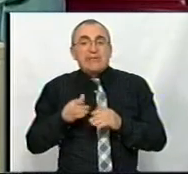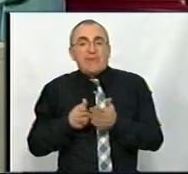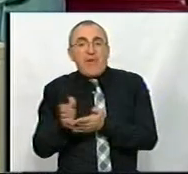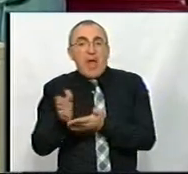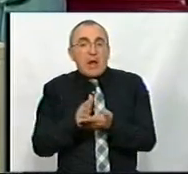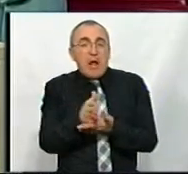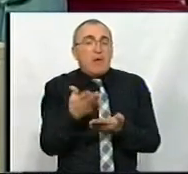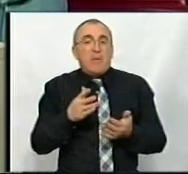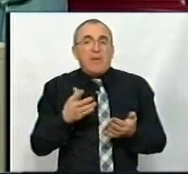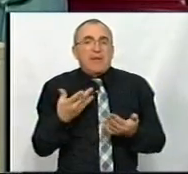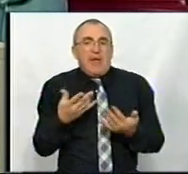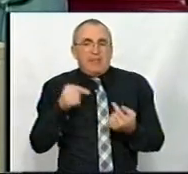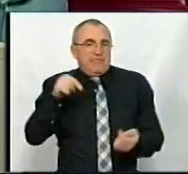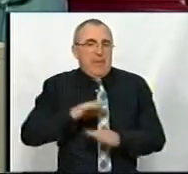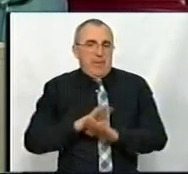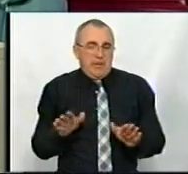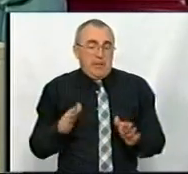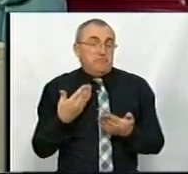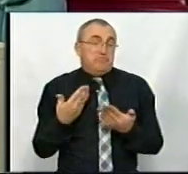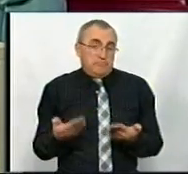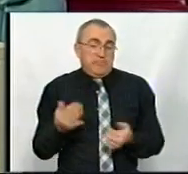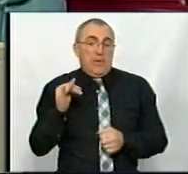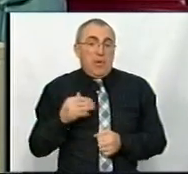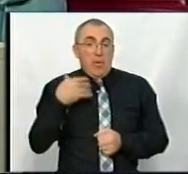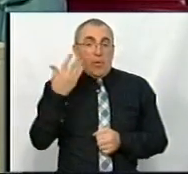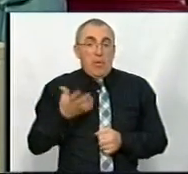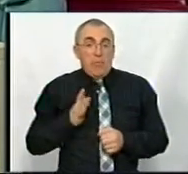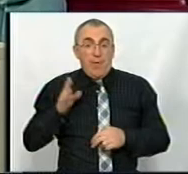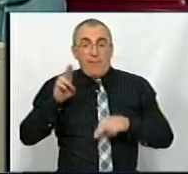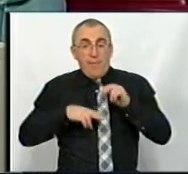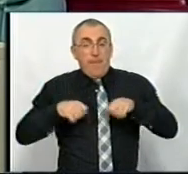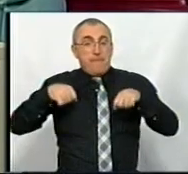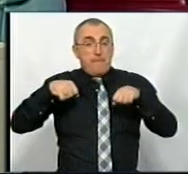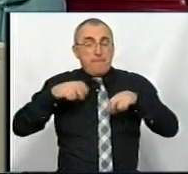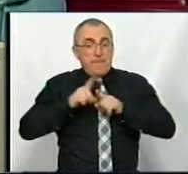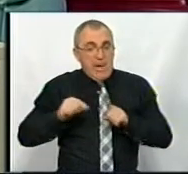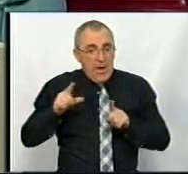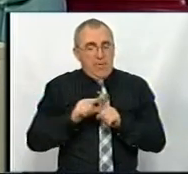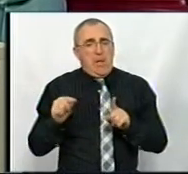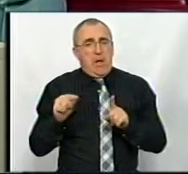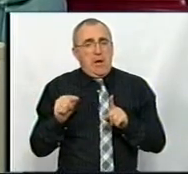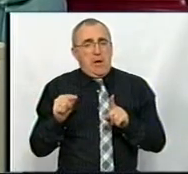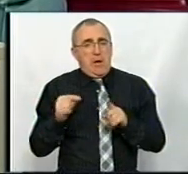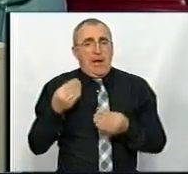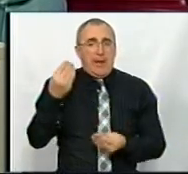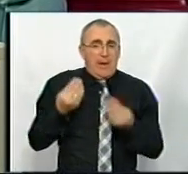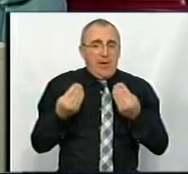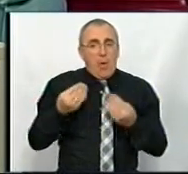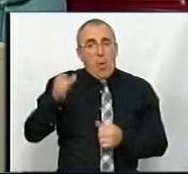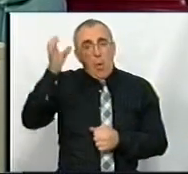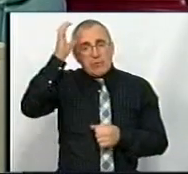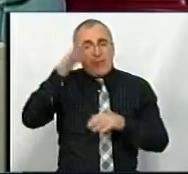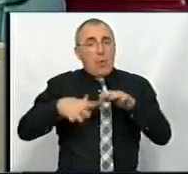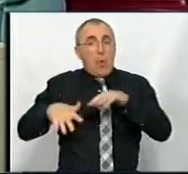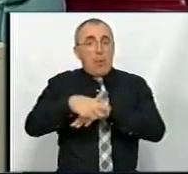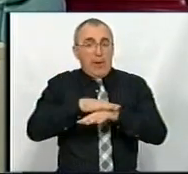були для них непритаманними. І коли вибудувались правила гри на освітньому ринку,